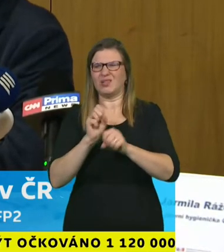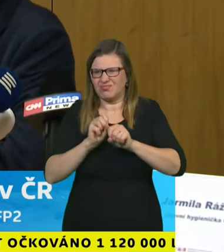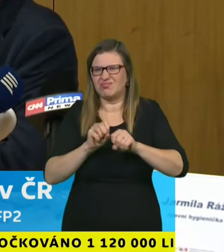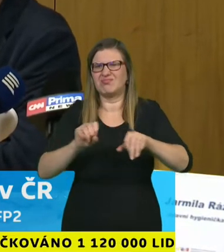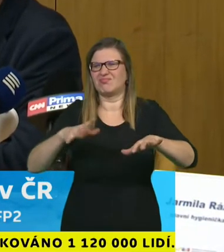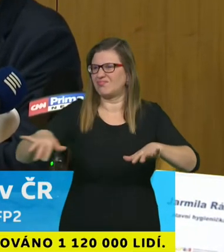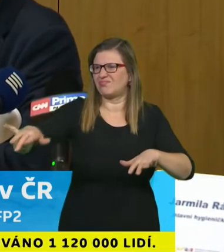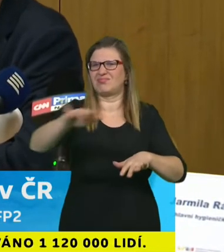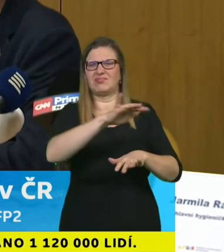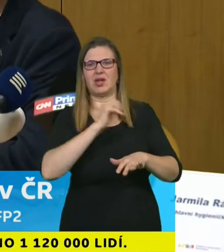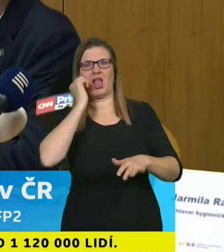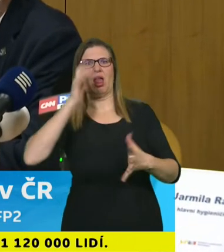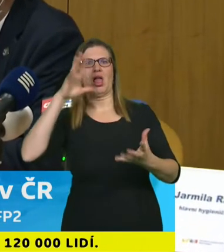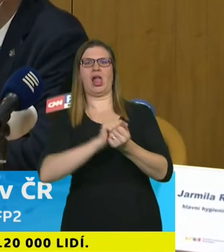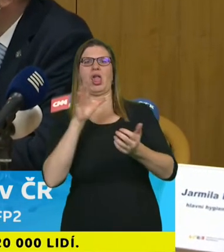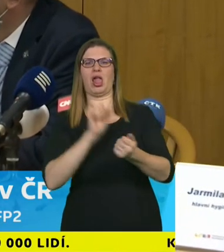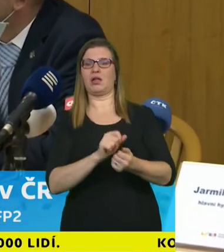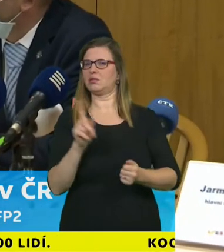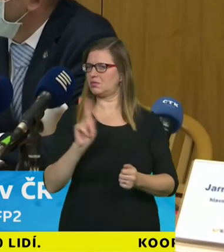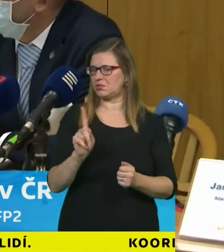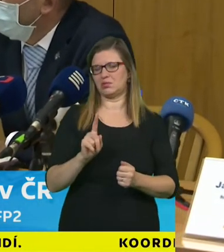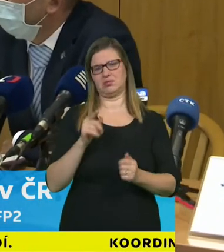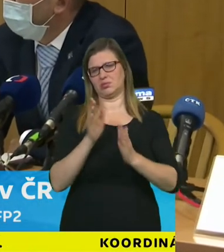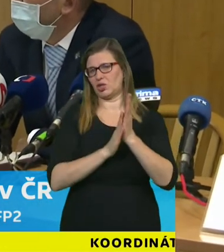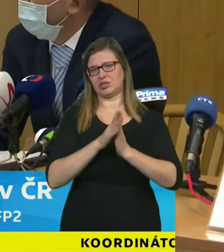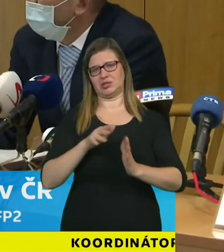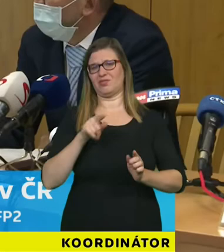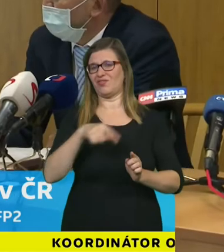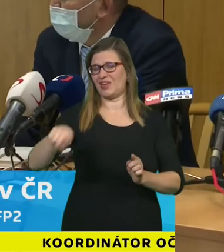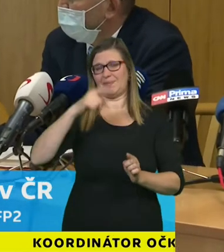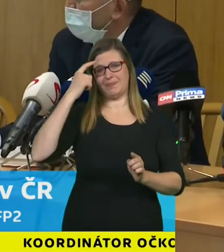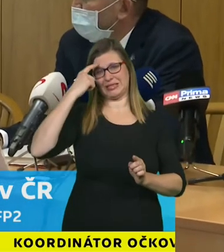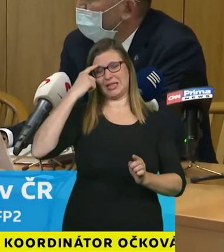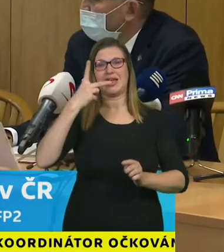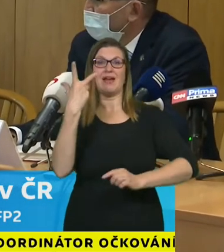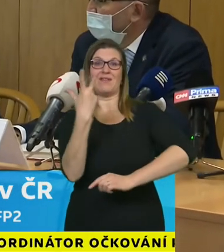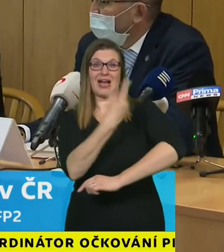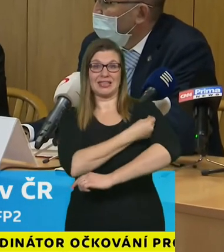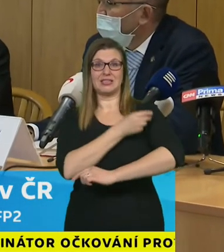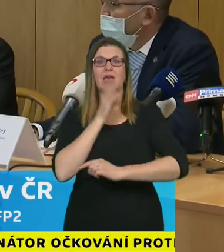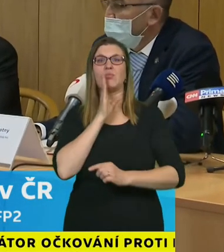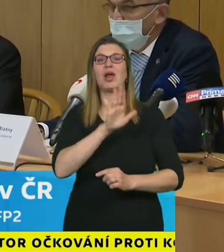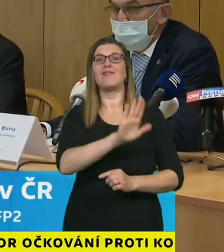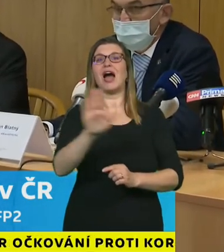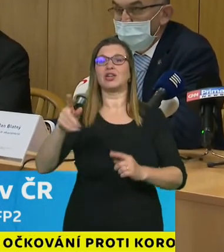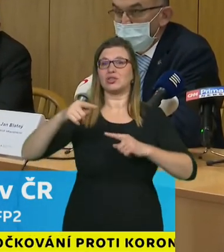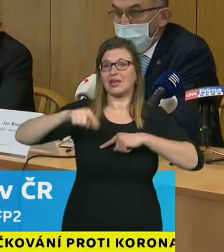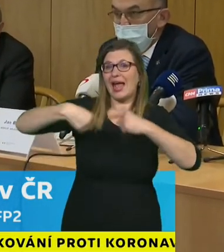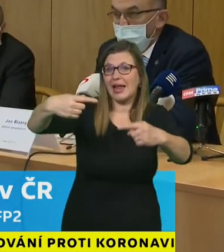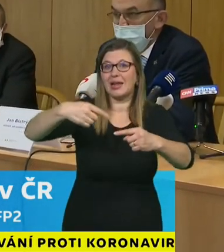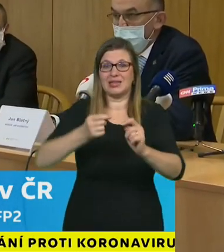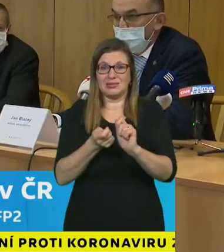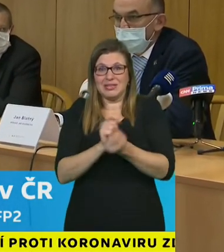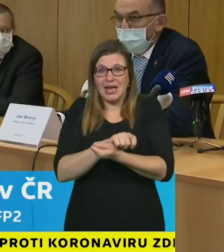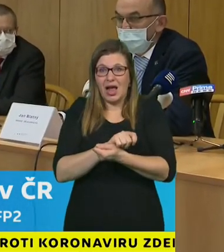prosím uvědomme si že vakcína nezmění lidskou DNA ani nepůsobí